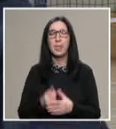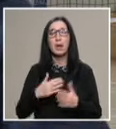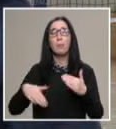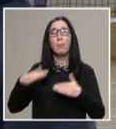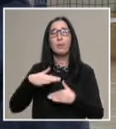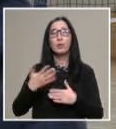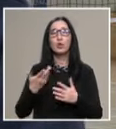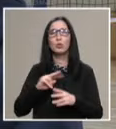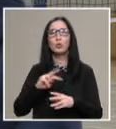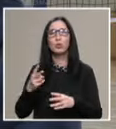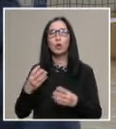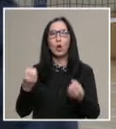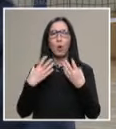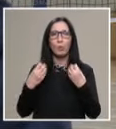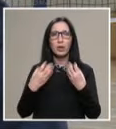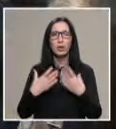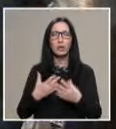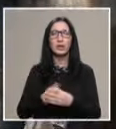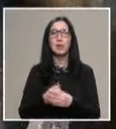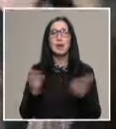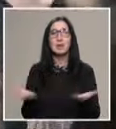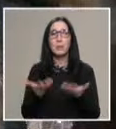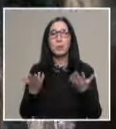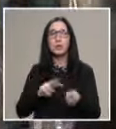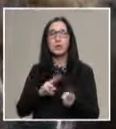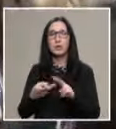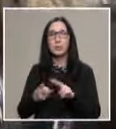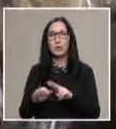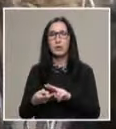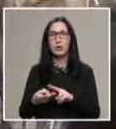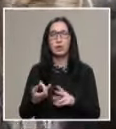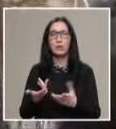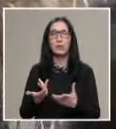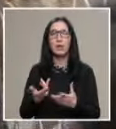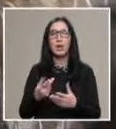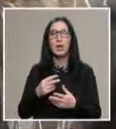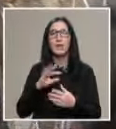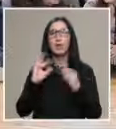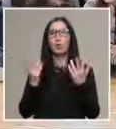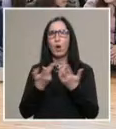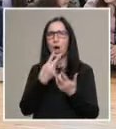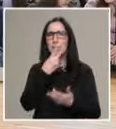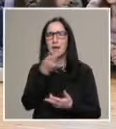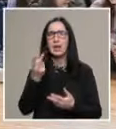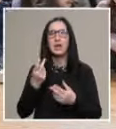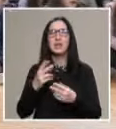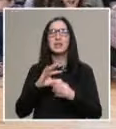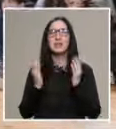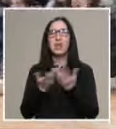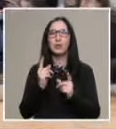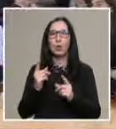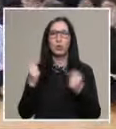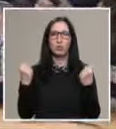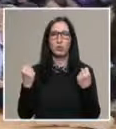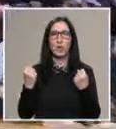повече други облочвания, при тях емоционалната и интелигентната започват да се превършта в улицитуване на виртуалния свят, който живеят. Ако те не